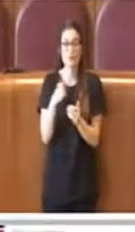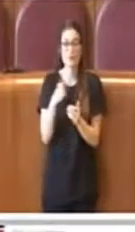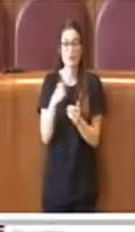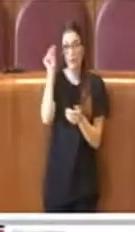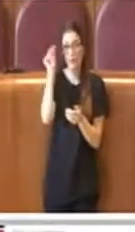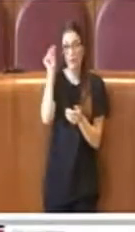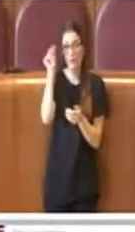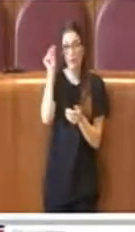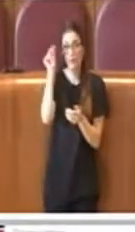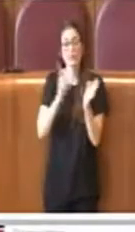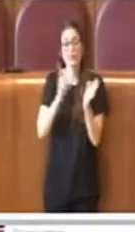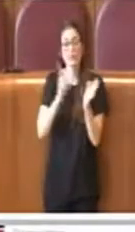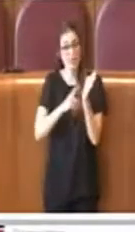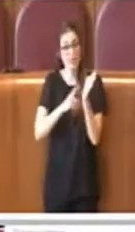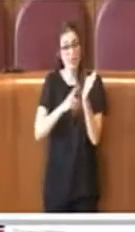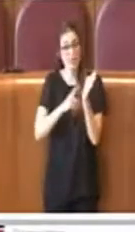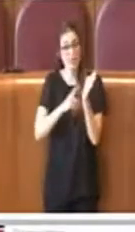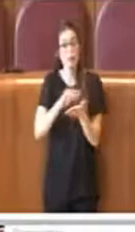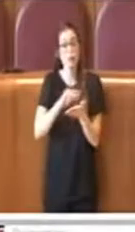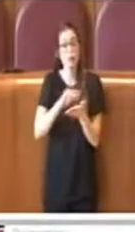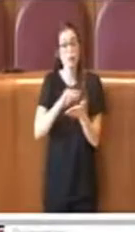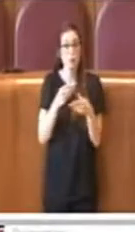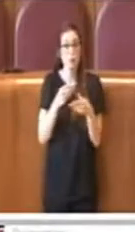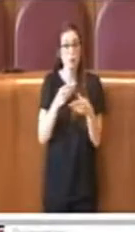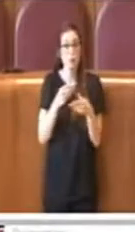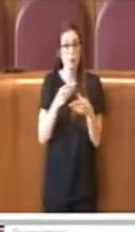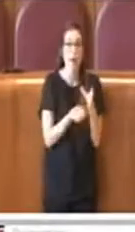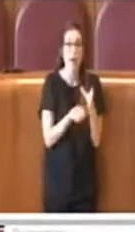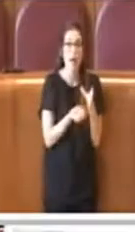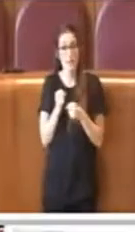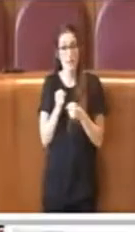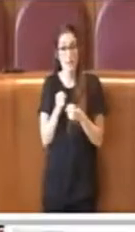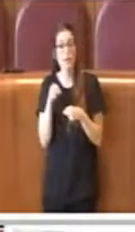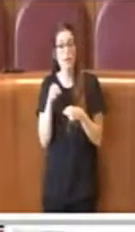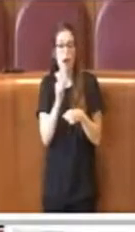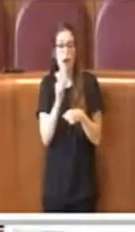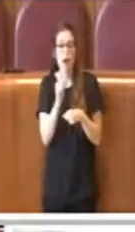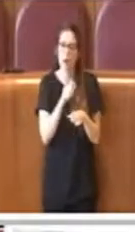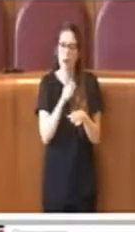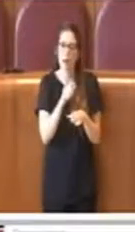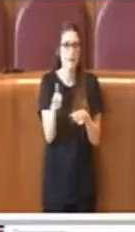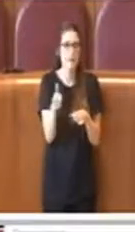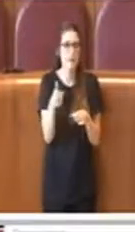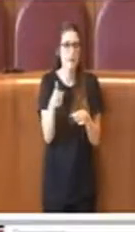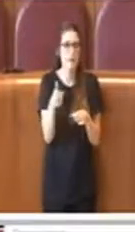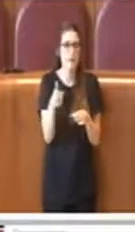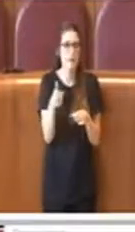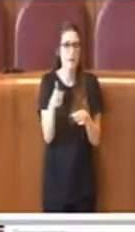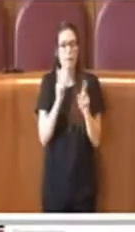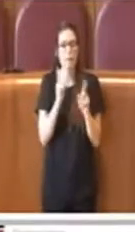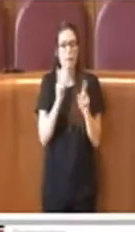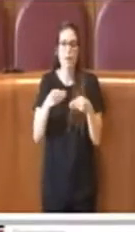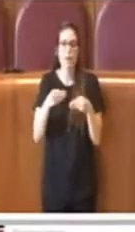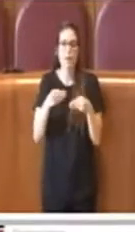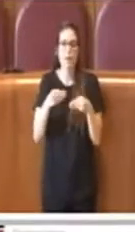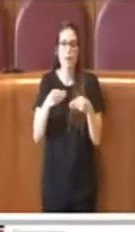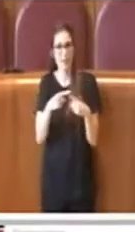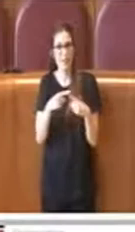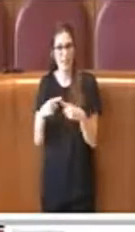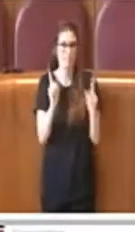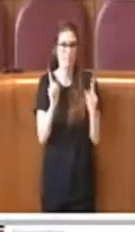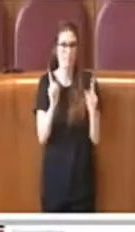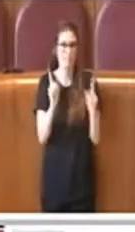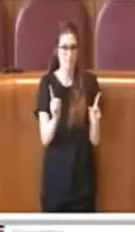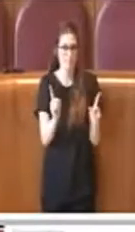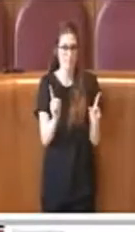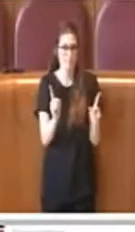il diritto di voto attivo e passivo anche ai singoli cittadini, con modalità però di partecipazione diverse tra la cittadina e le